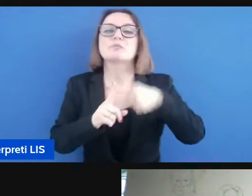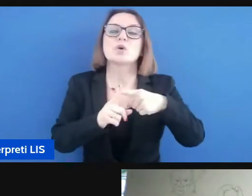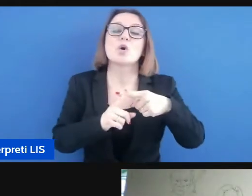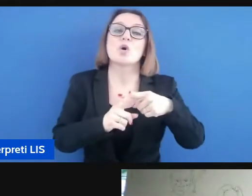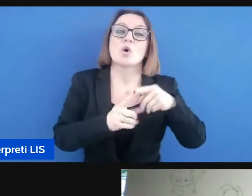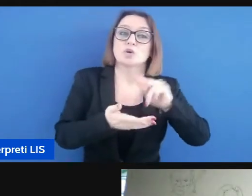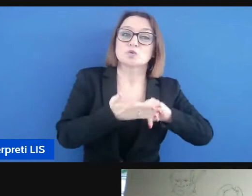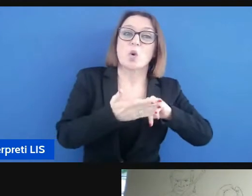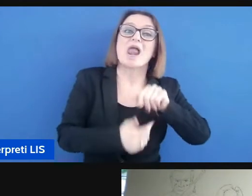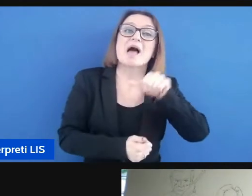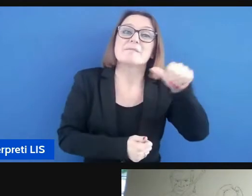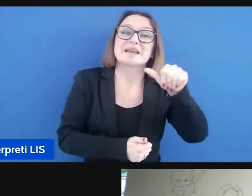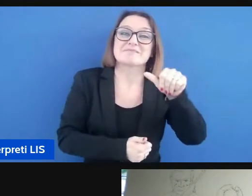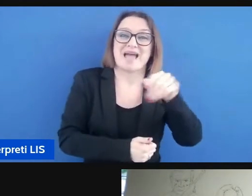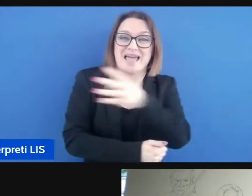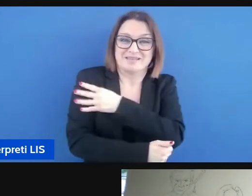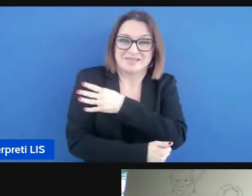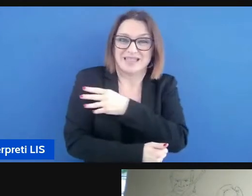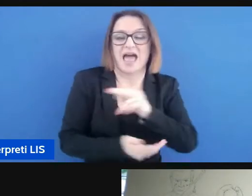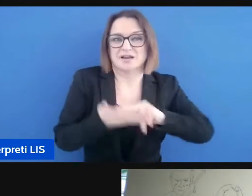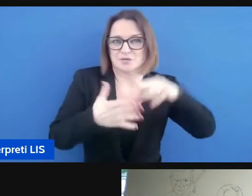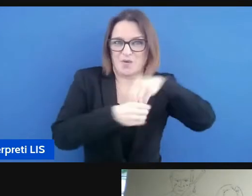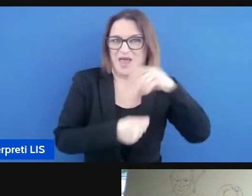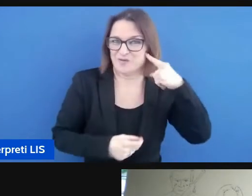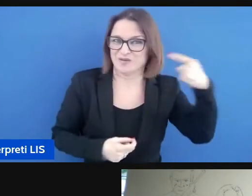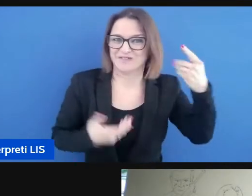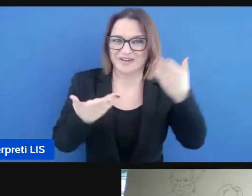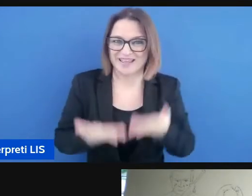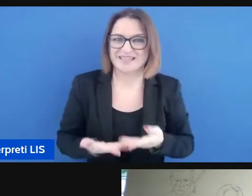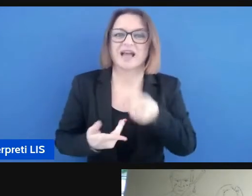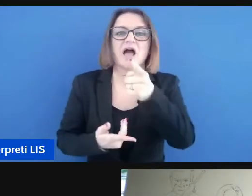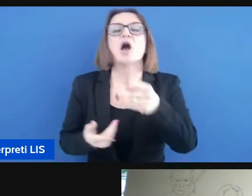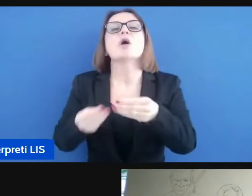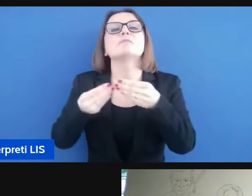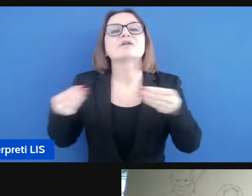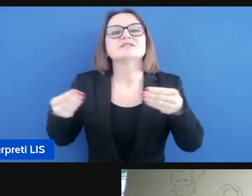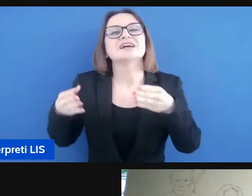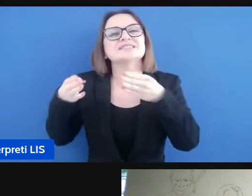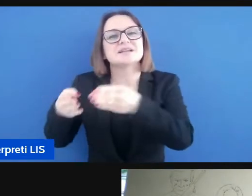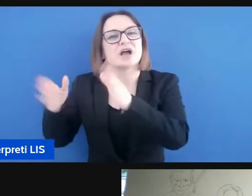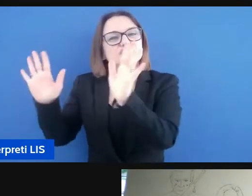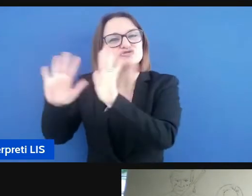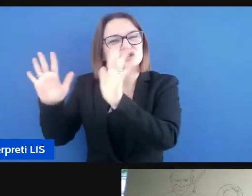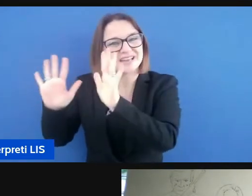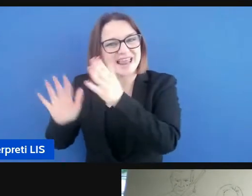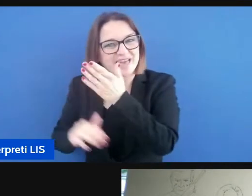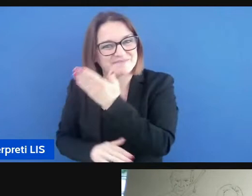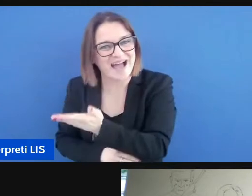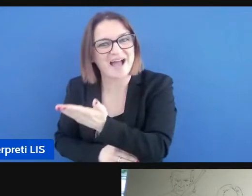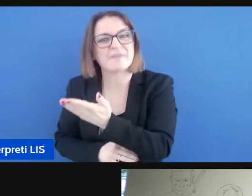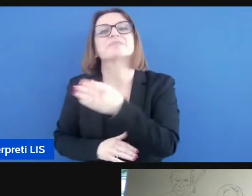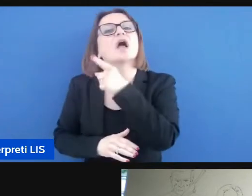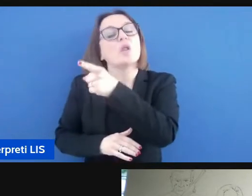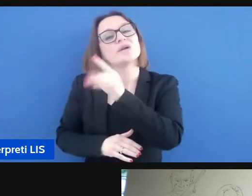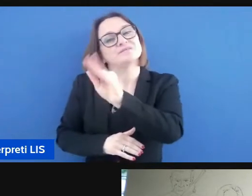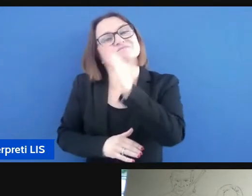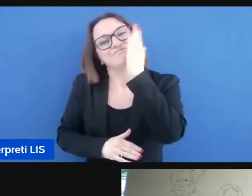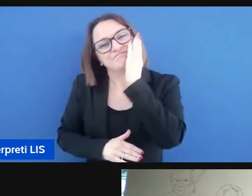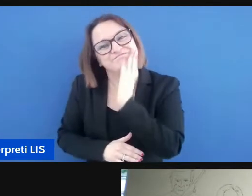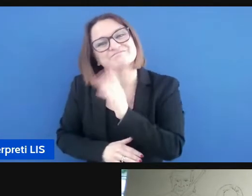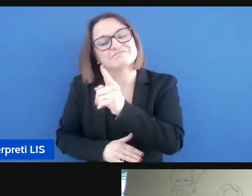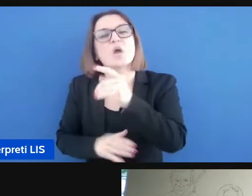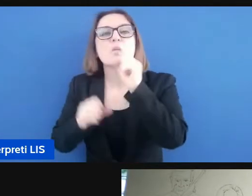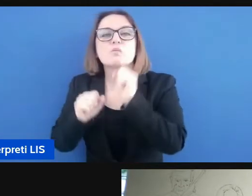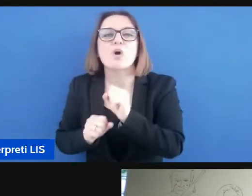primaria in audio fonetica professionista del settore cinematografico e a lui chiediamo di